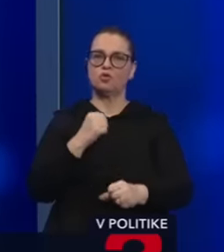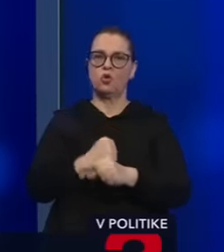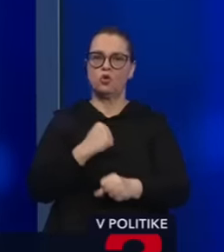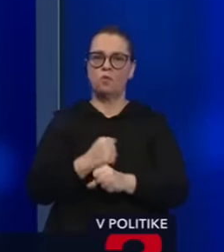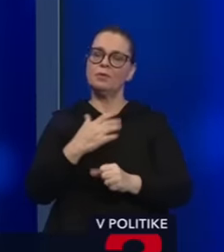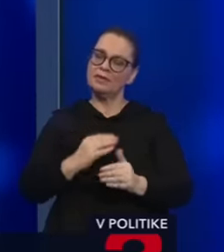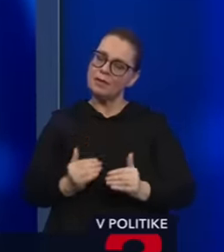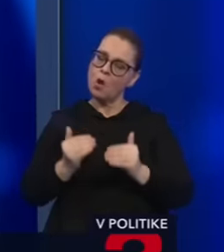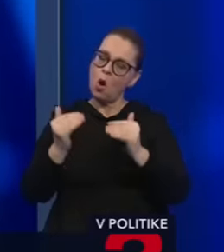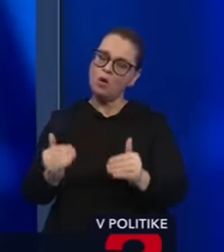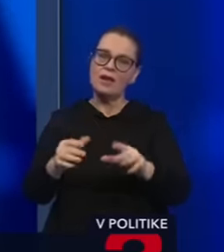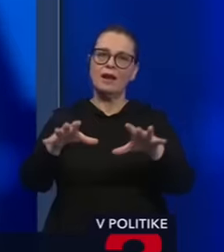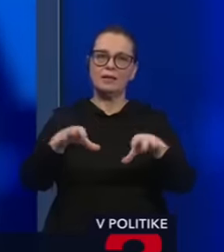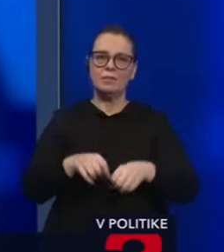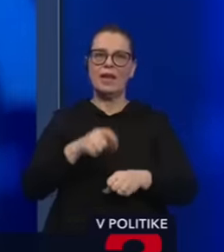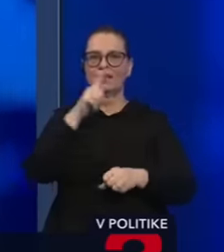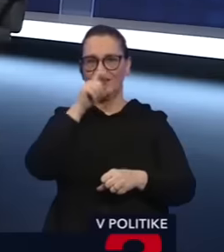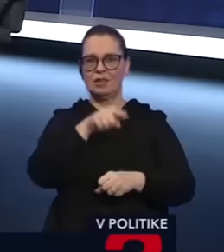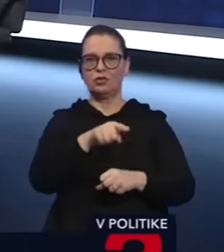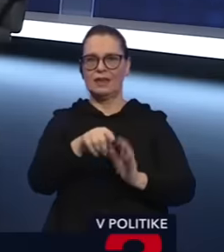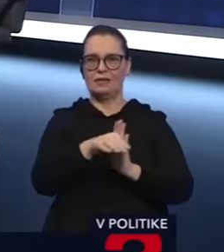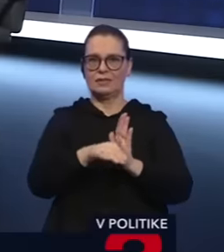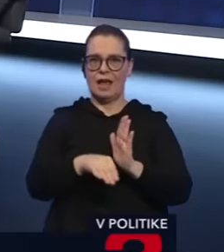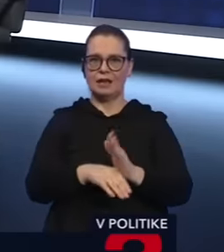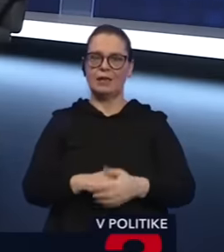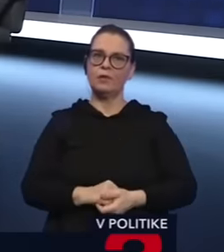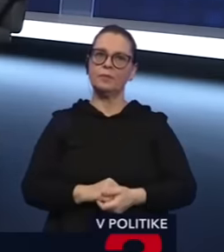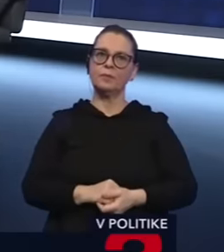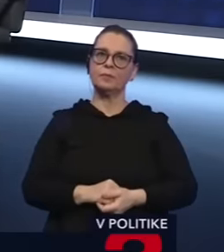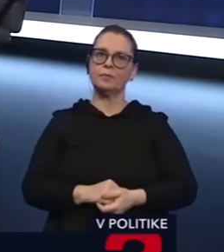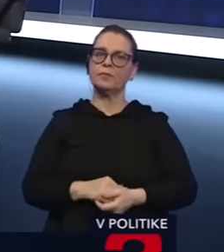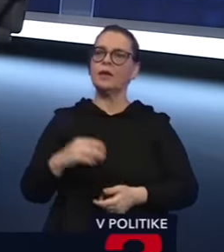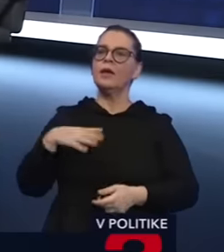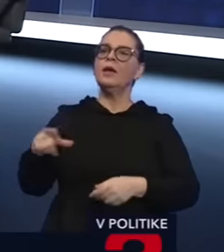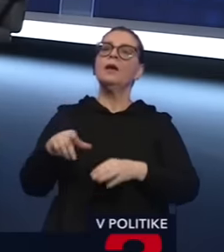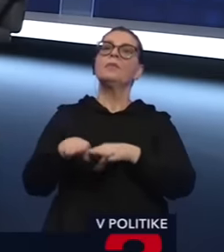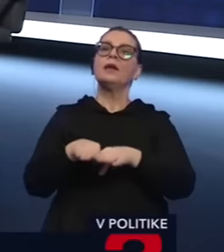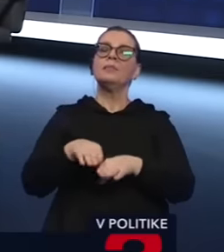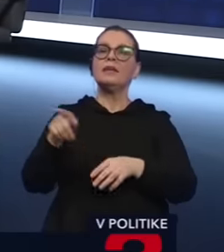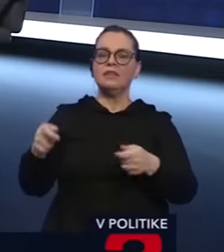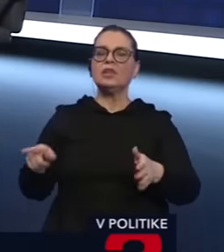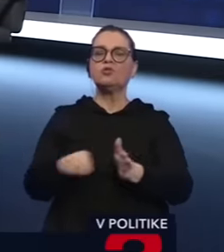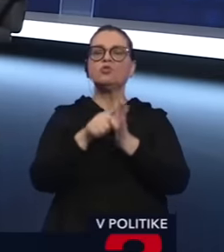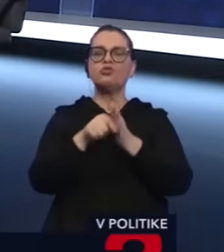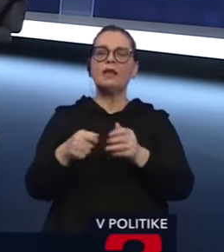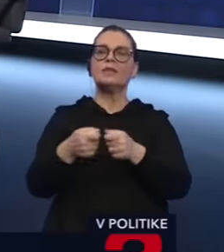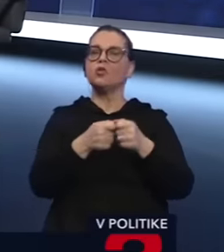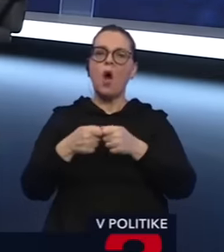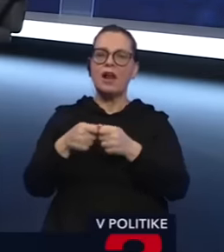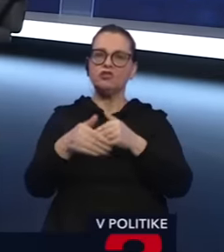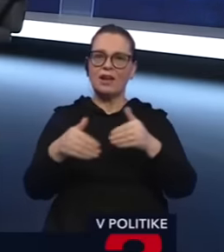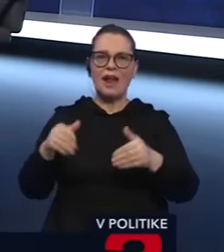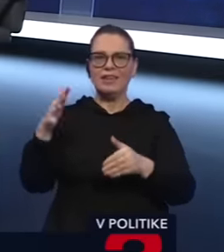odialili prijatie týchto škodlivých zákonov. Pán minister, napriek tomu, že nesedíte v parlamente, ale ste súčasťou koalície a koaličnej rady,